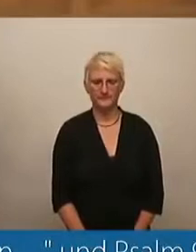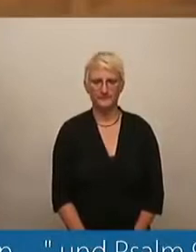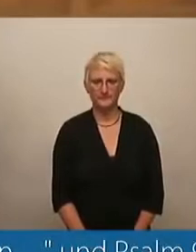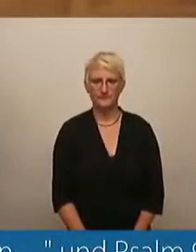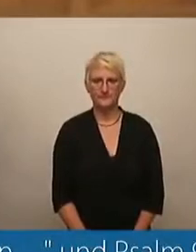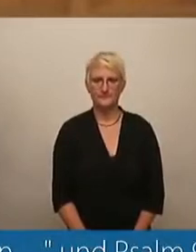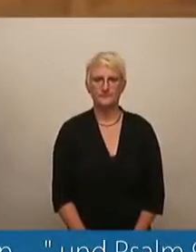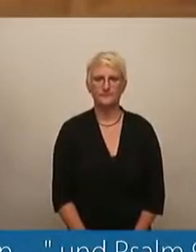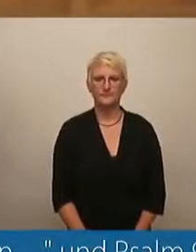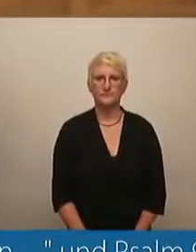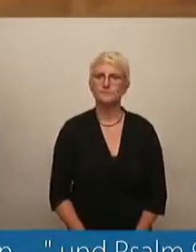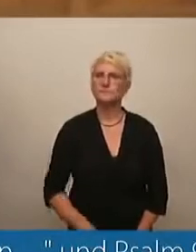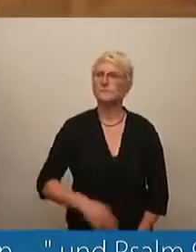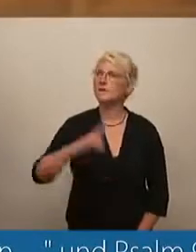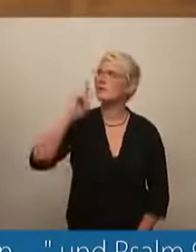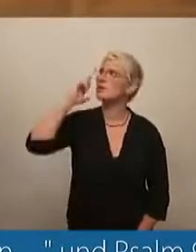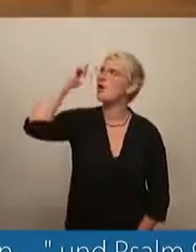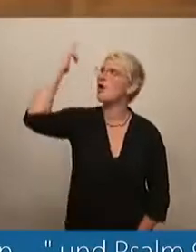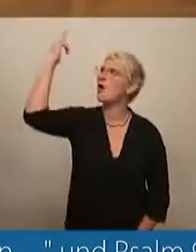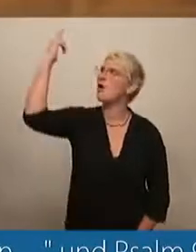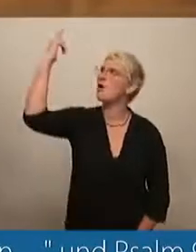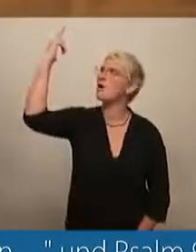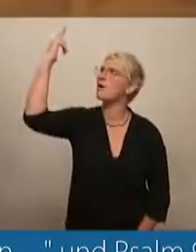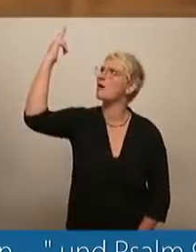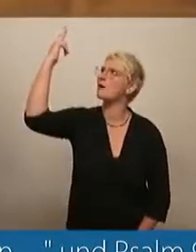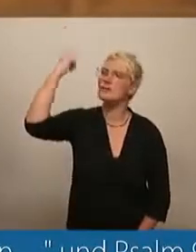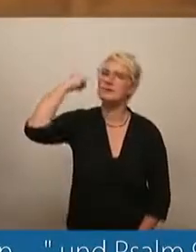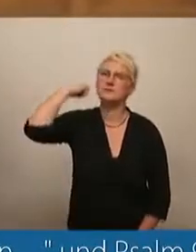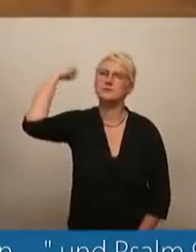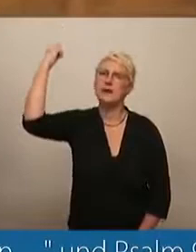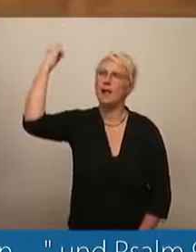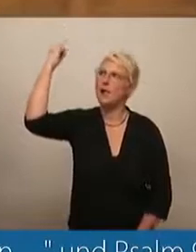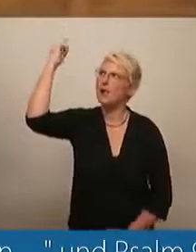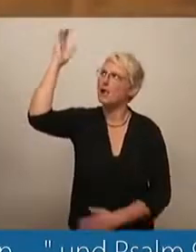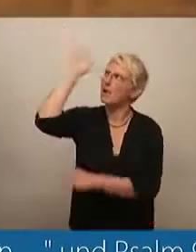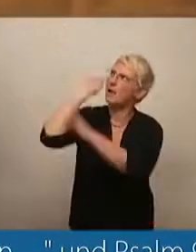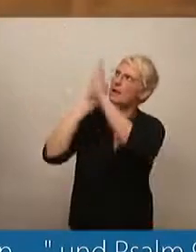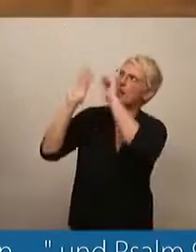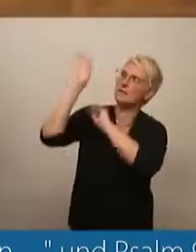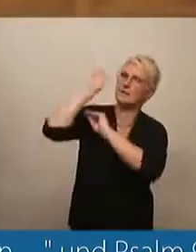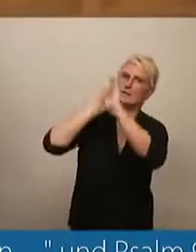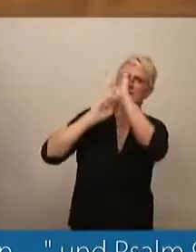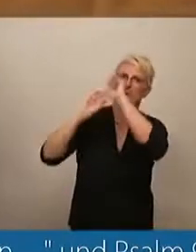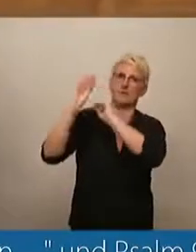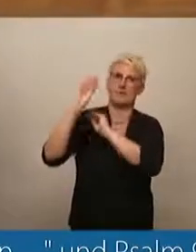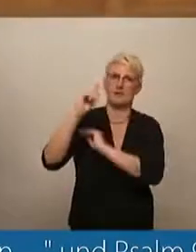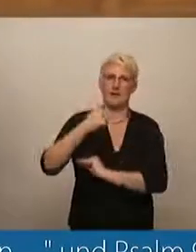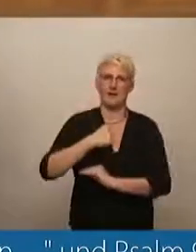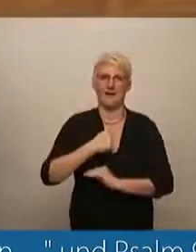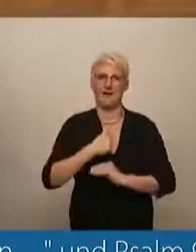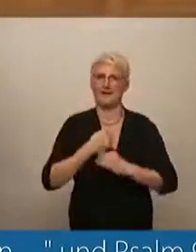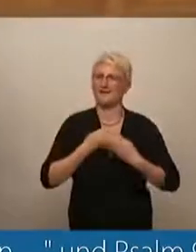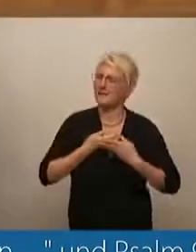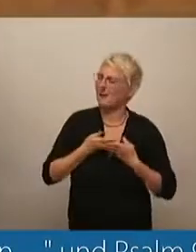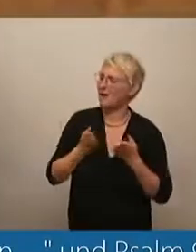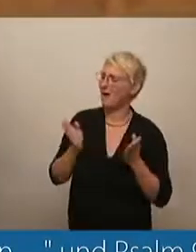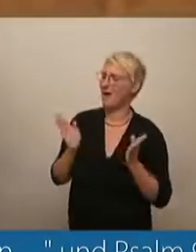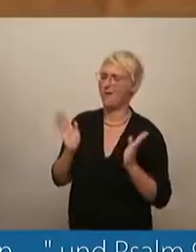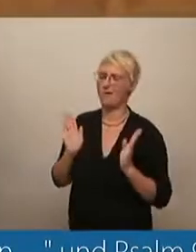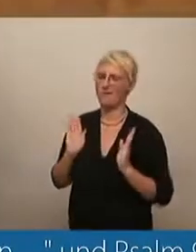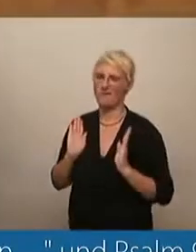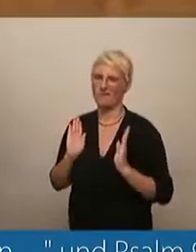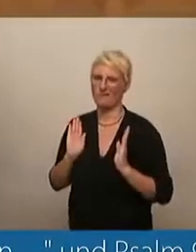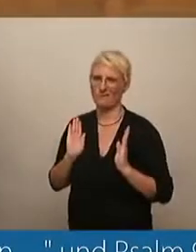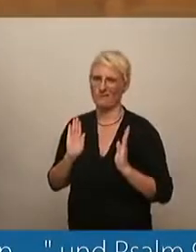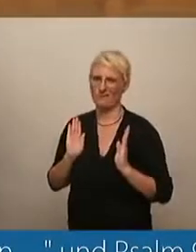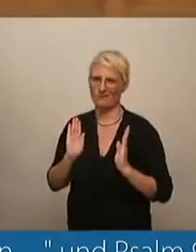Hört auf die Stimme des Herrn, verschließt ihm nicht das Herz.